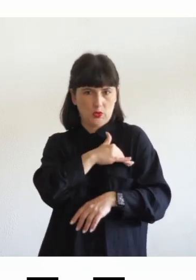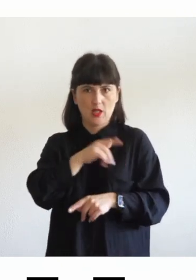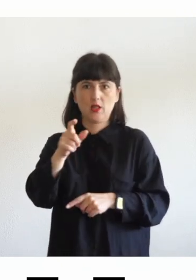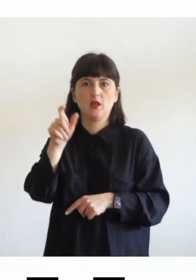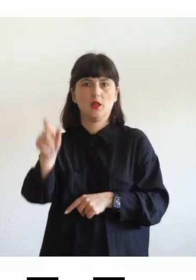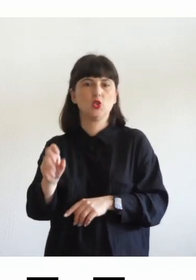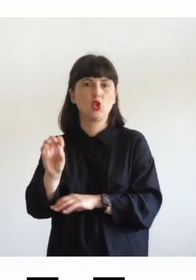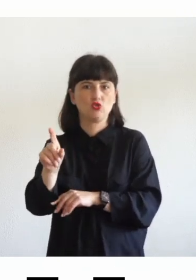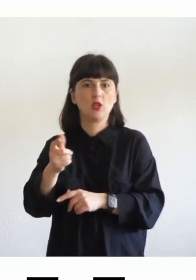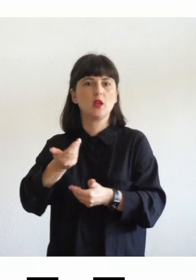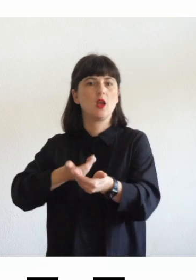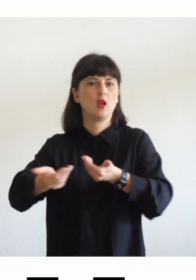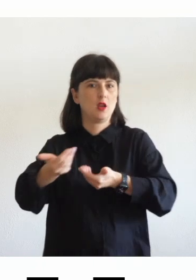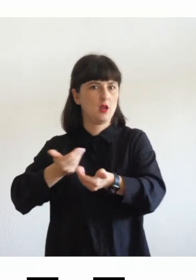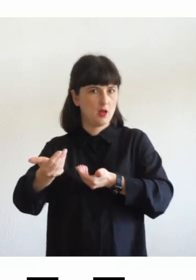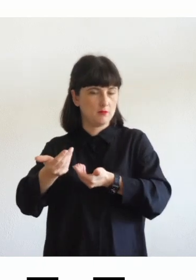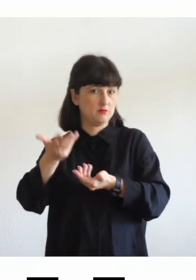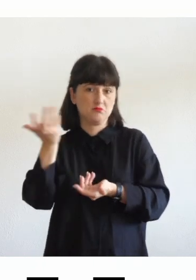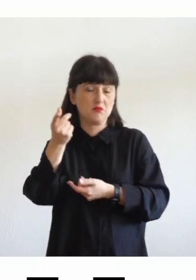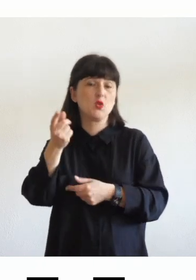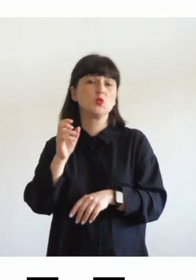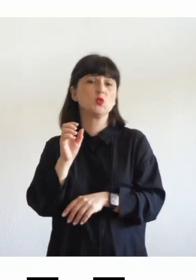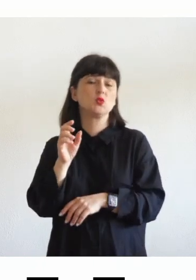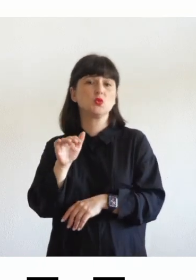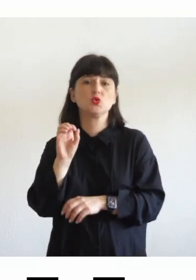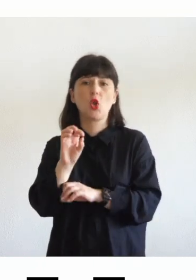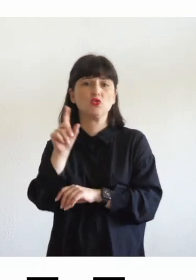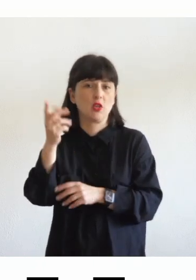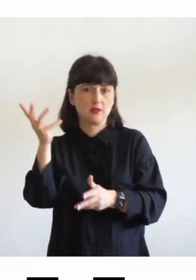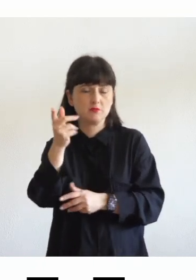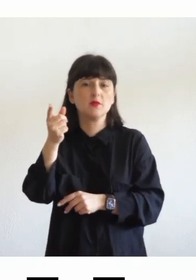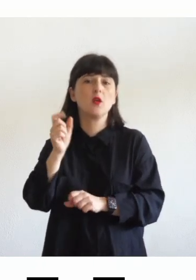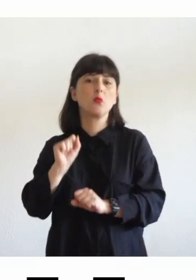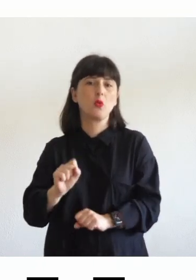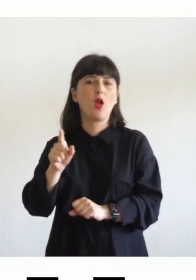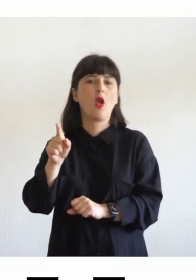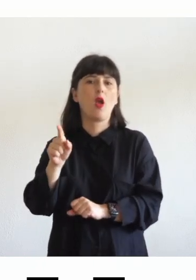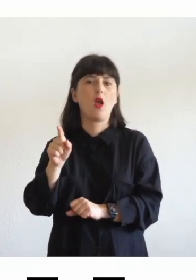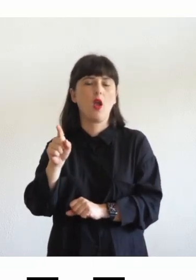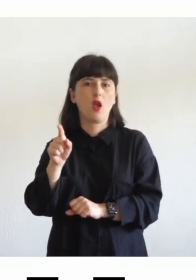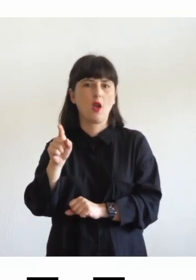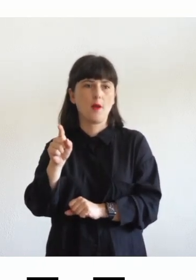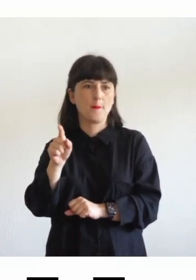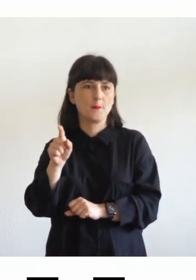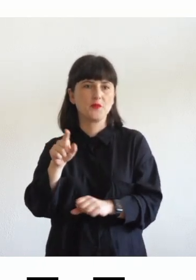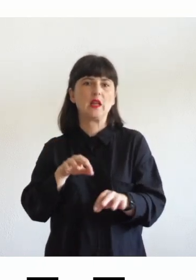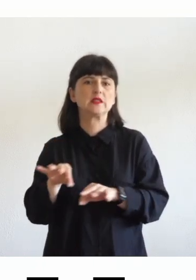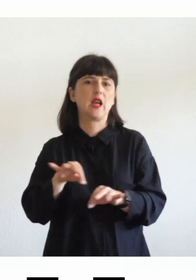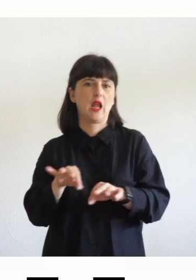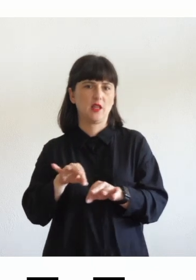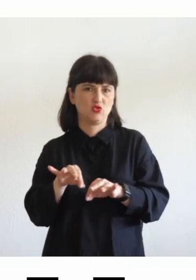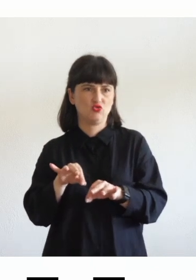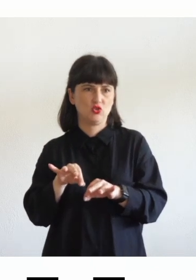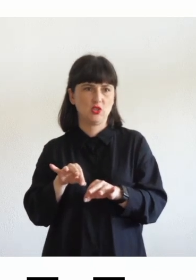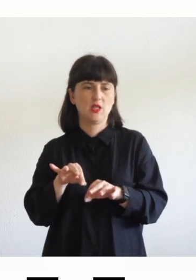pensiamo per esempio alle strategie didattiche che prevedono la cooperazione fra